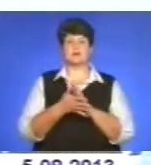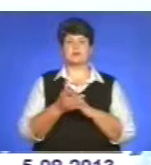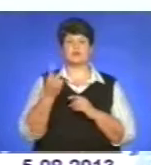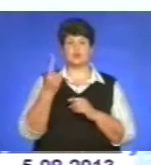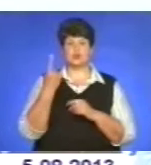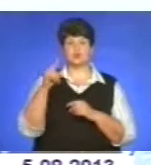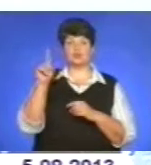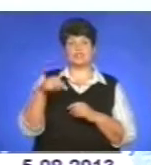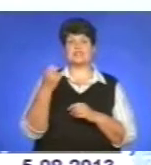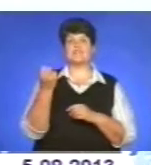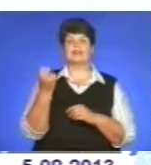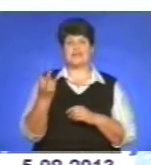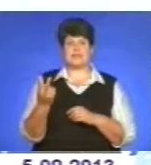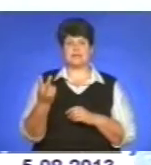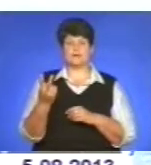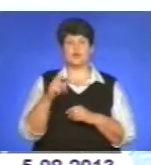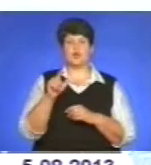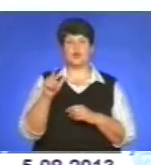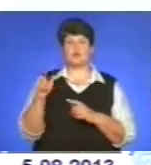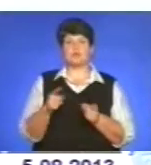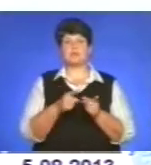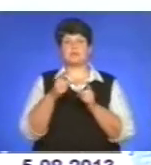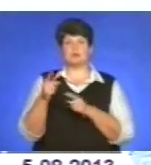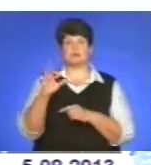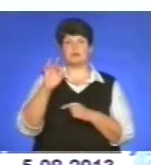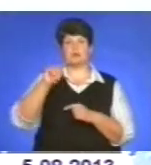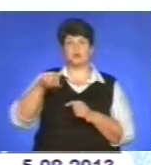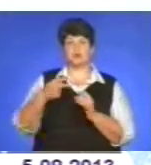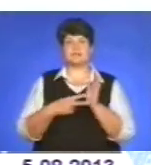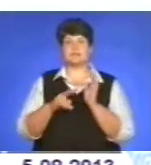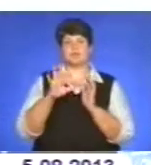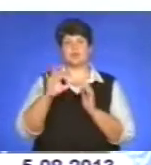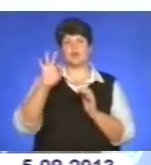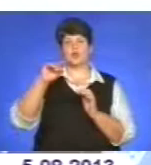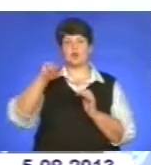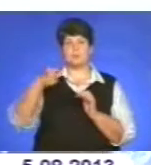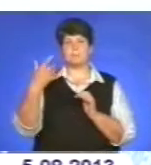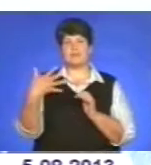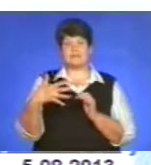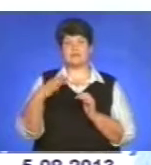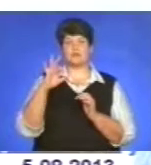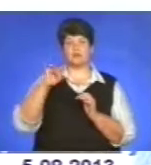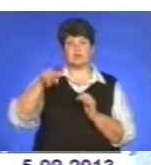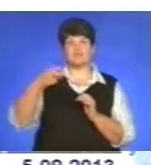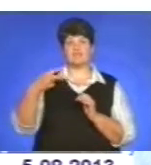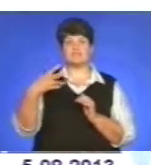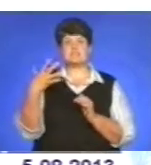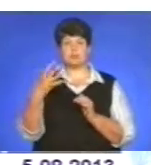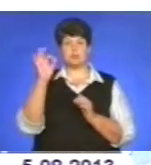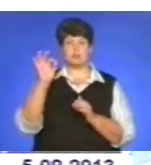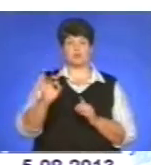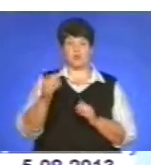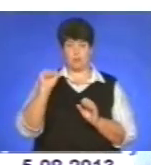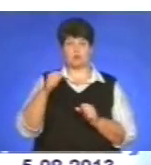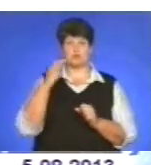,12. Людей перевели на 0,75, на 0,50, на 0,25 відсотка. Можете собі